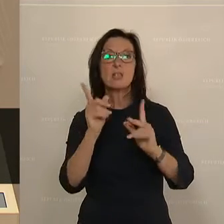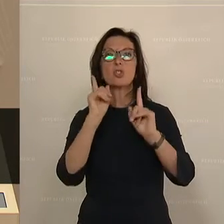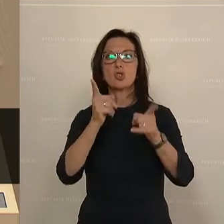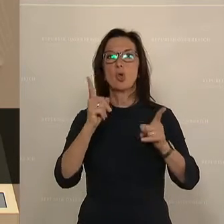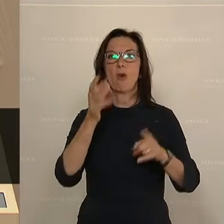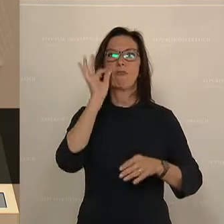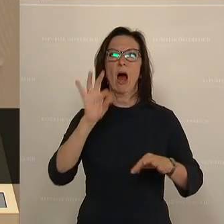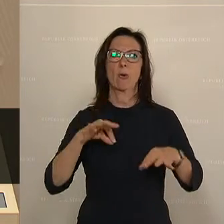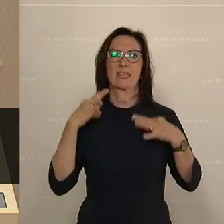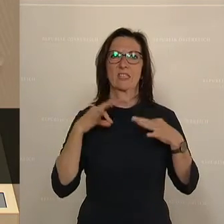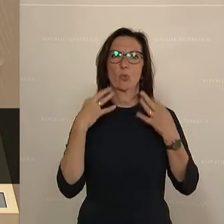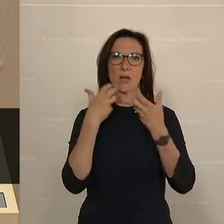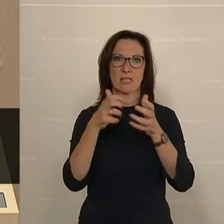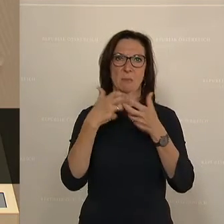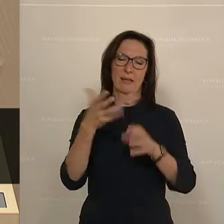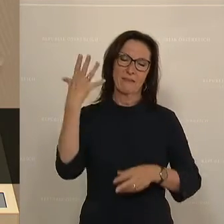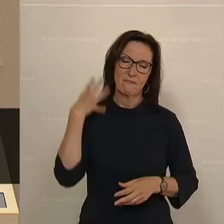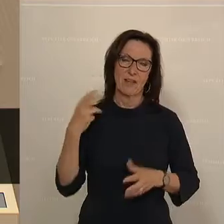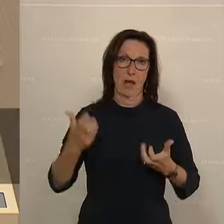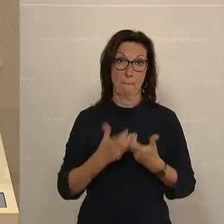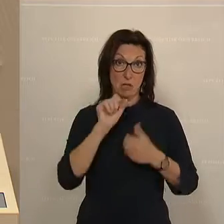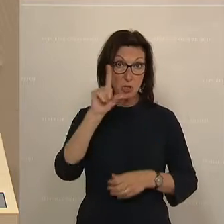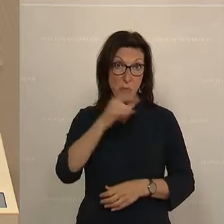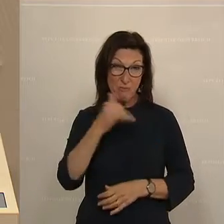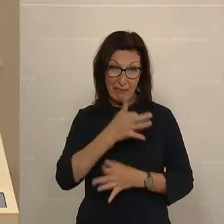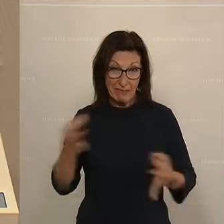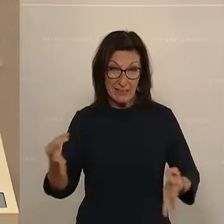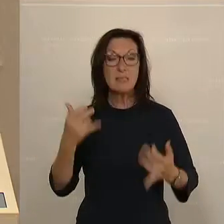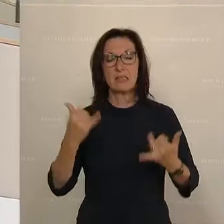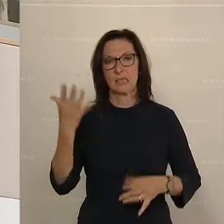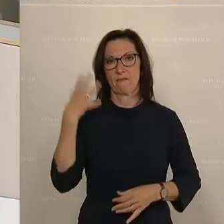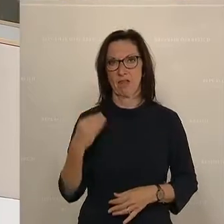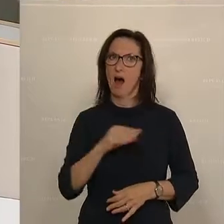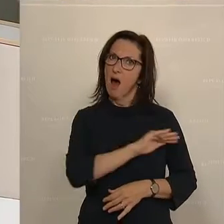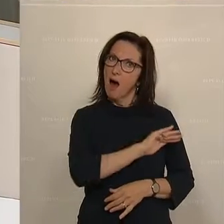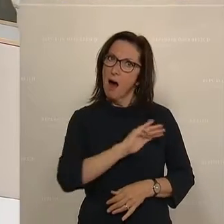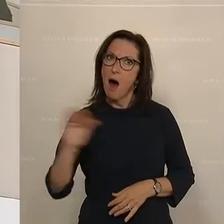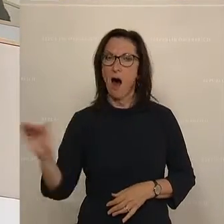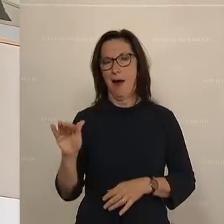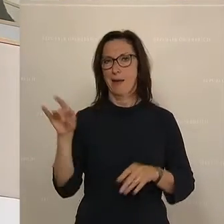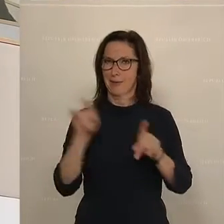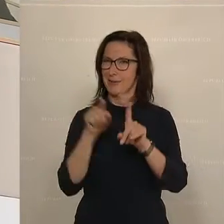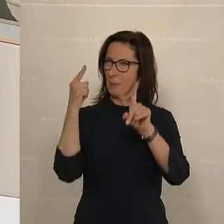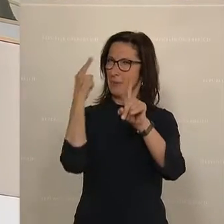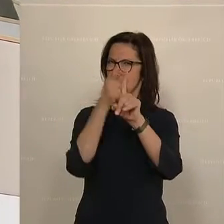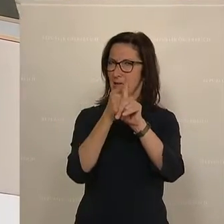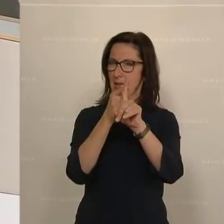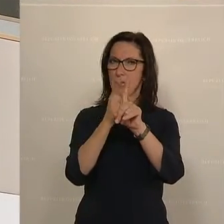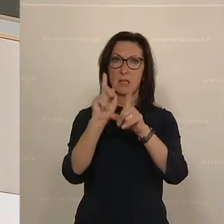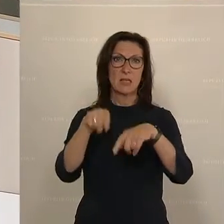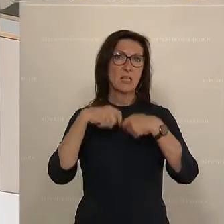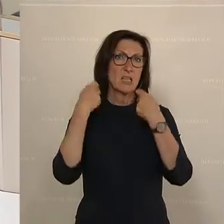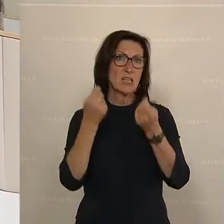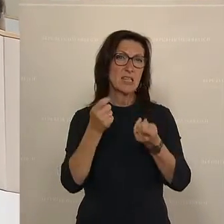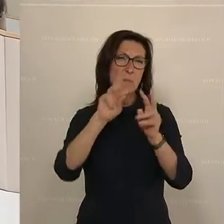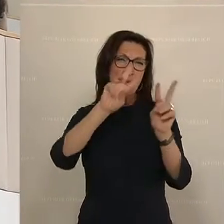nach zwölf Jahren endlich wieder einmal. Alle ziehen an einem Strang, wie es so gut wäre. Es gebe zahlreiche wichtige